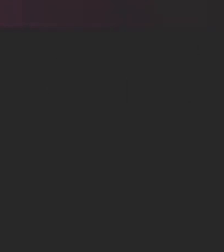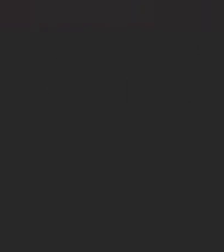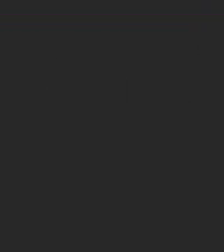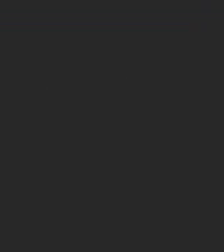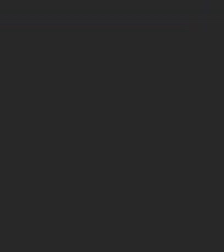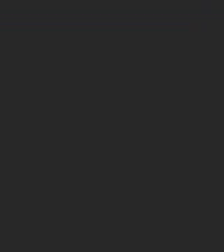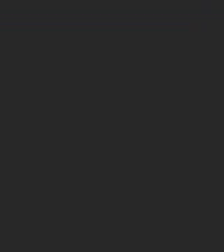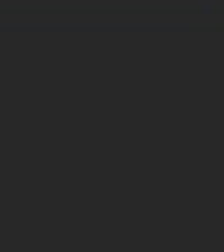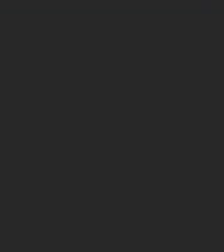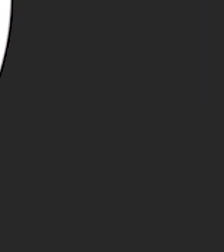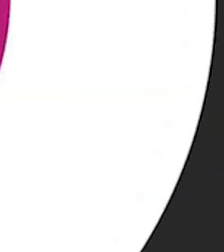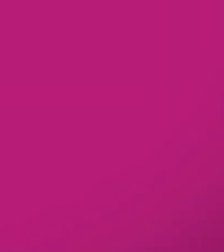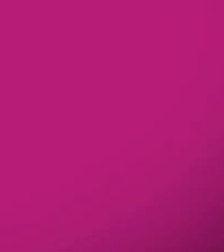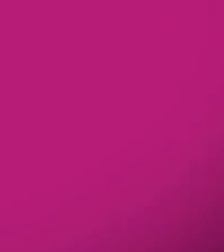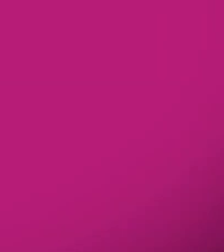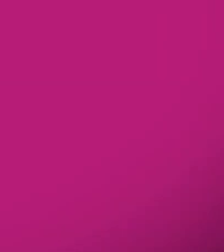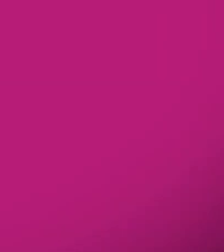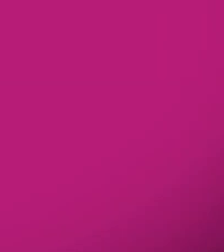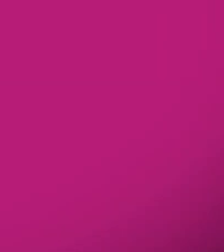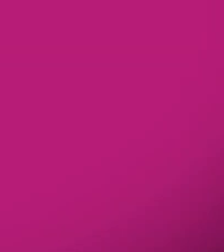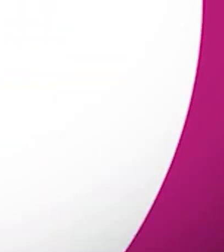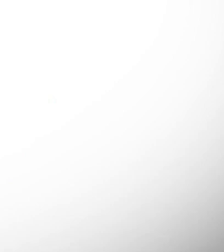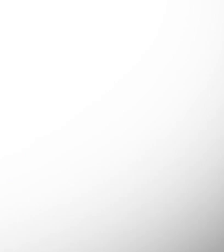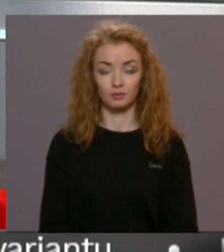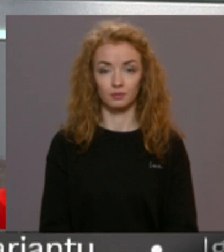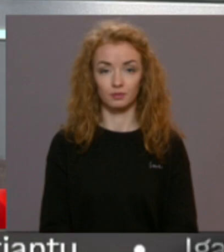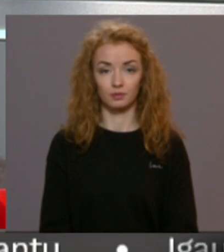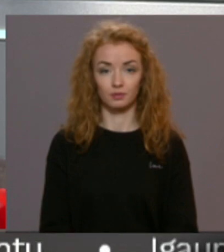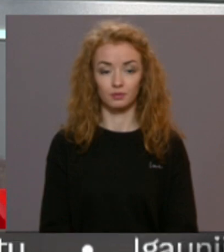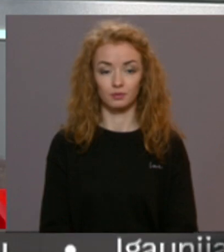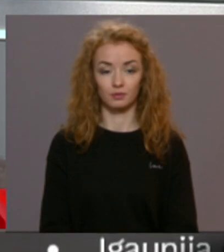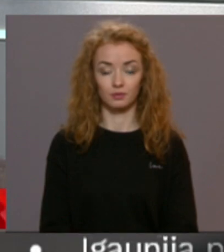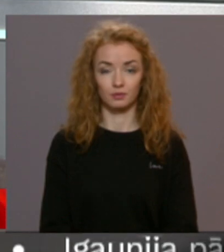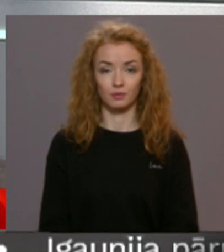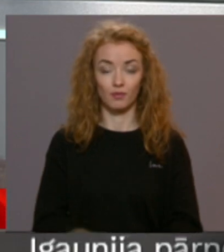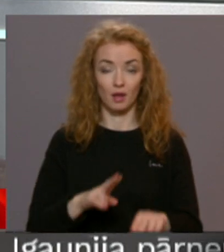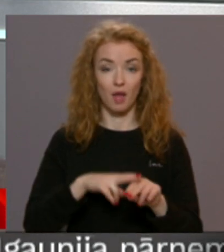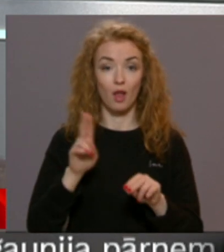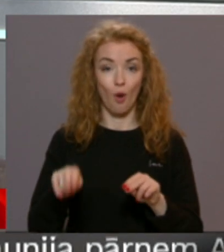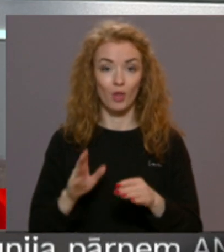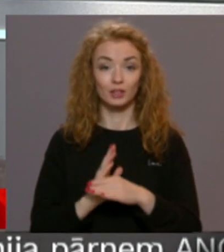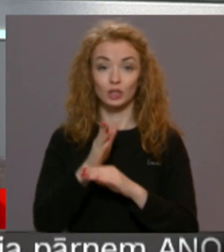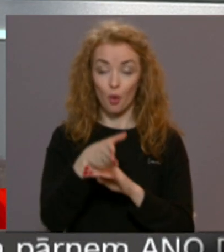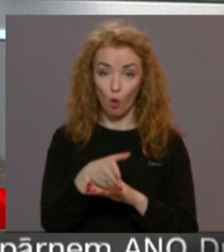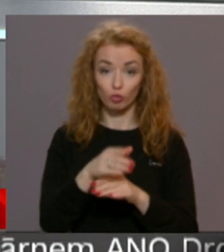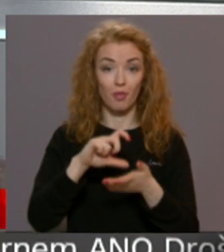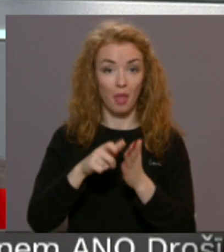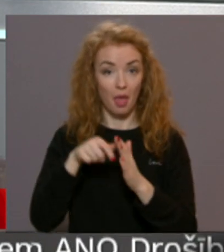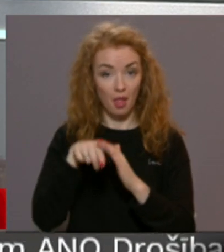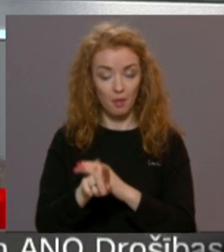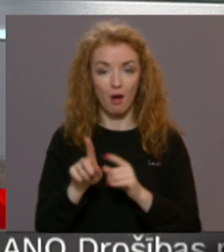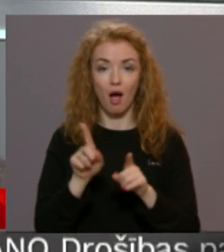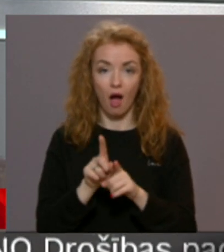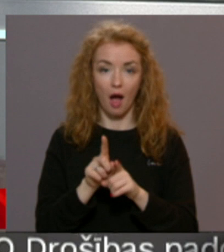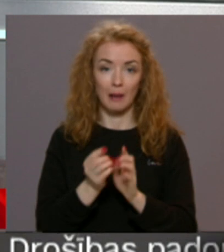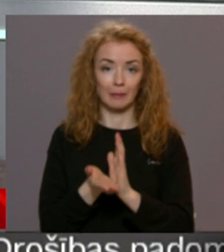Re, visi ēters ir te! Atļauti ciemošanās telpās un samazināti arī